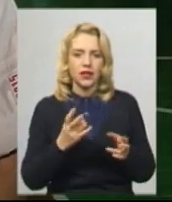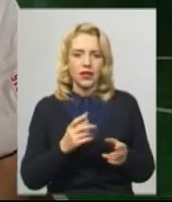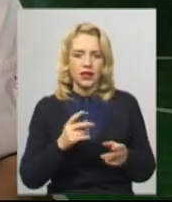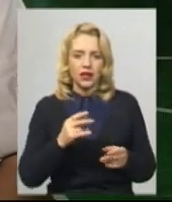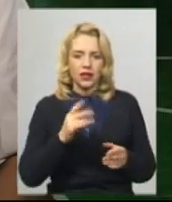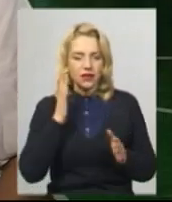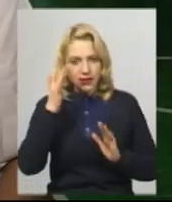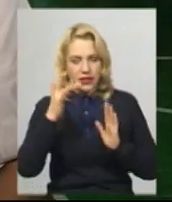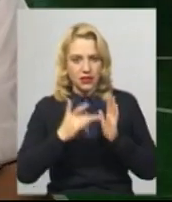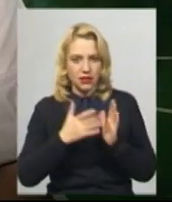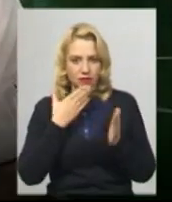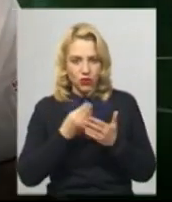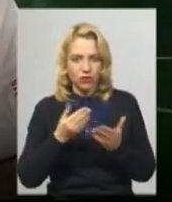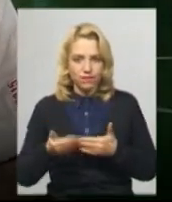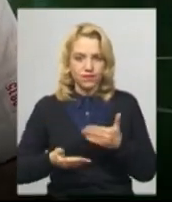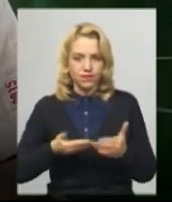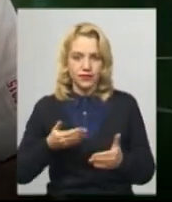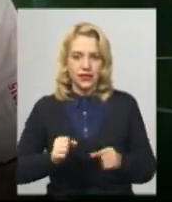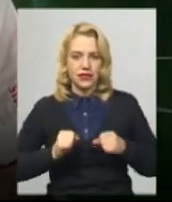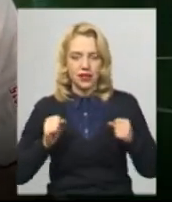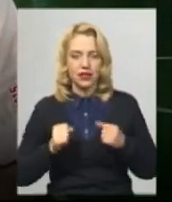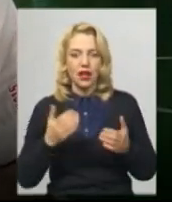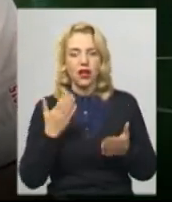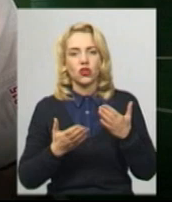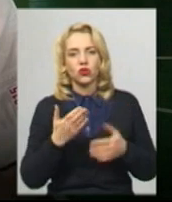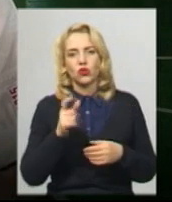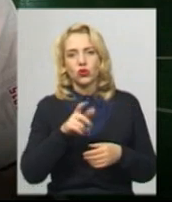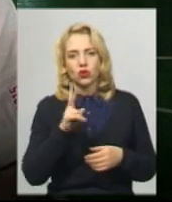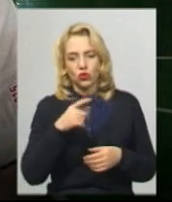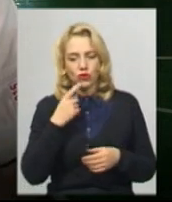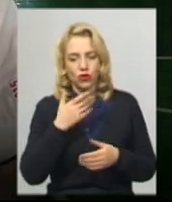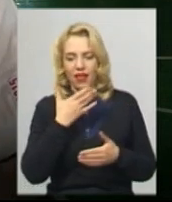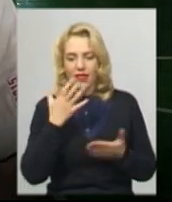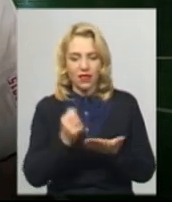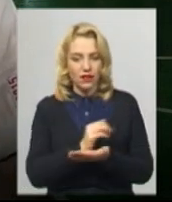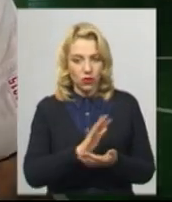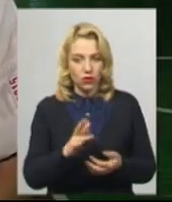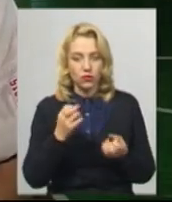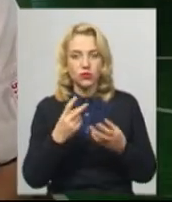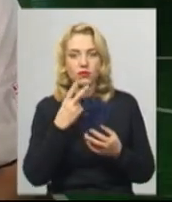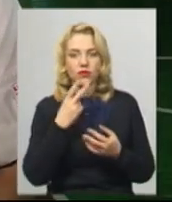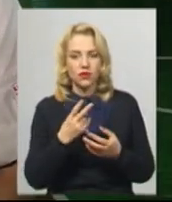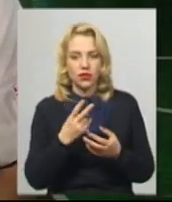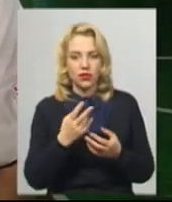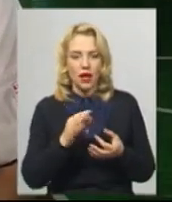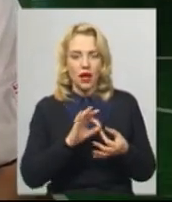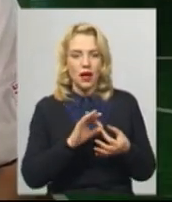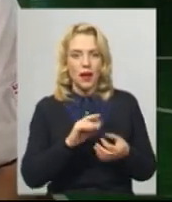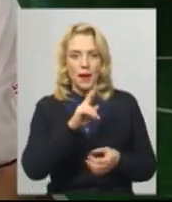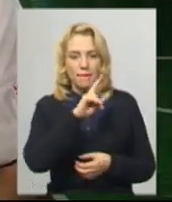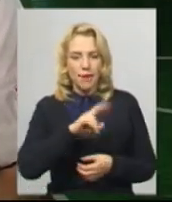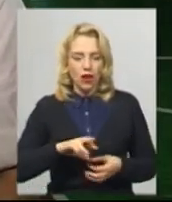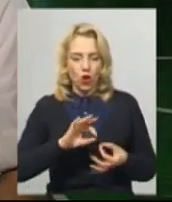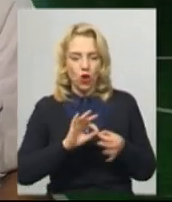Вартує просто деяким людям, які кажуть, що в них нічого не виходить, просто подивитися, наприклад, параолімпійські ігри,